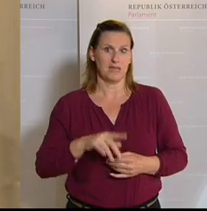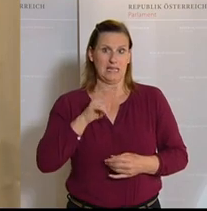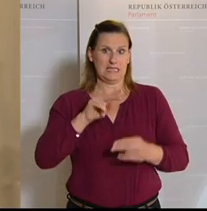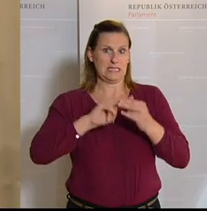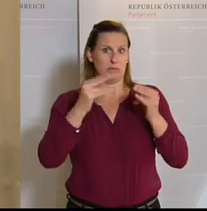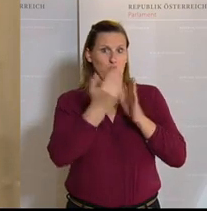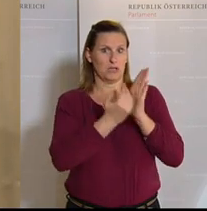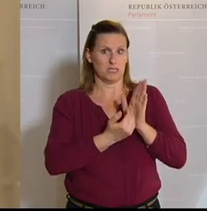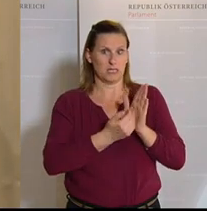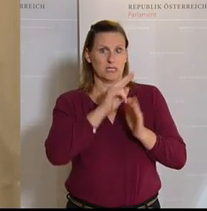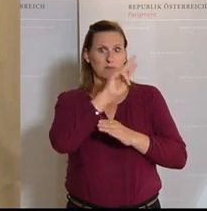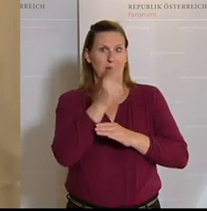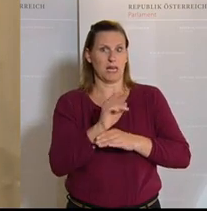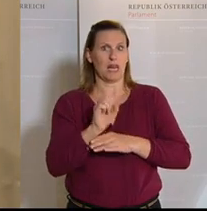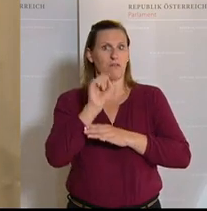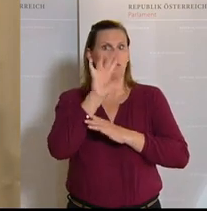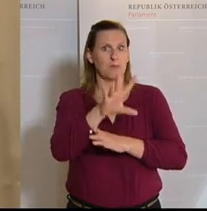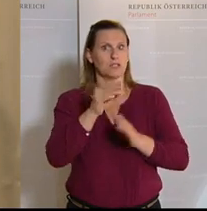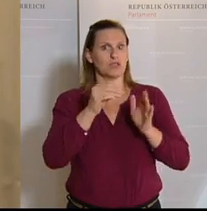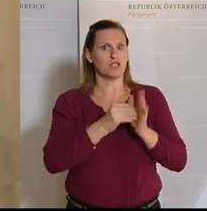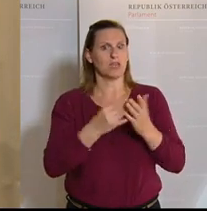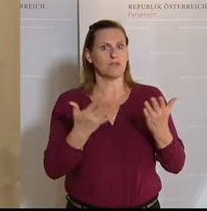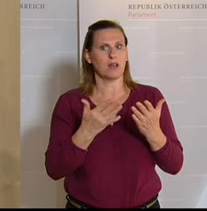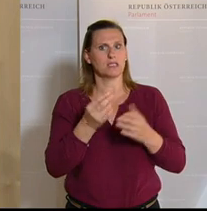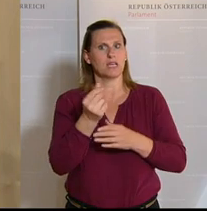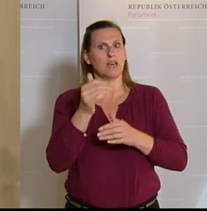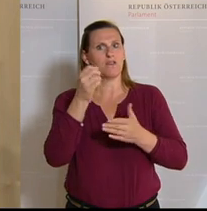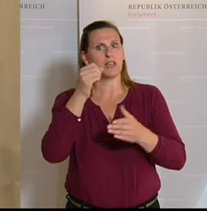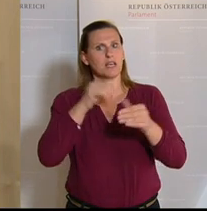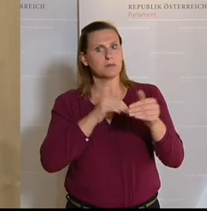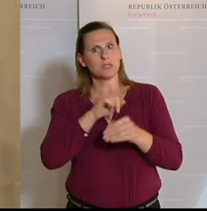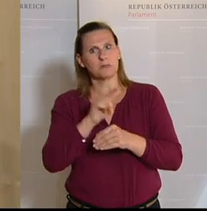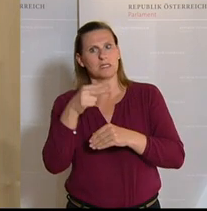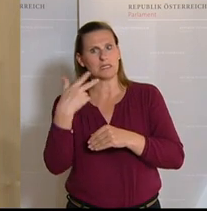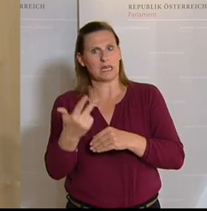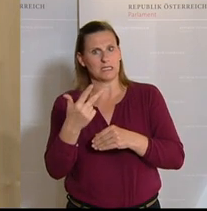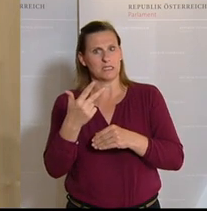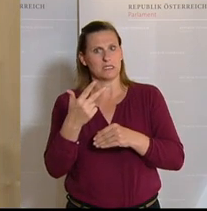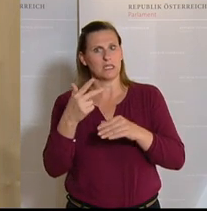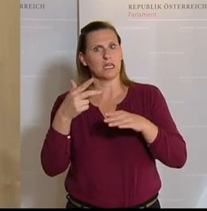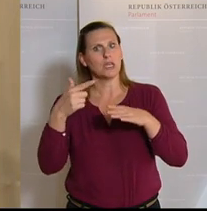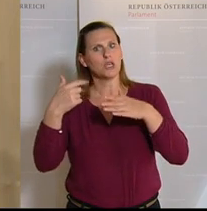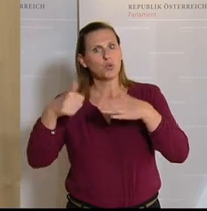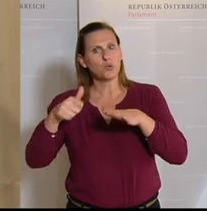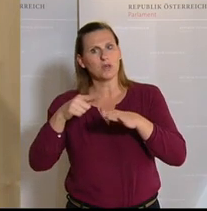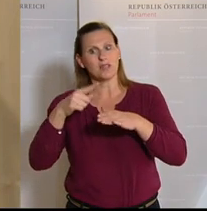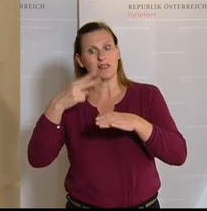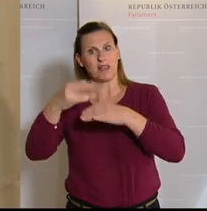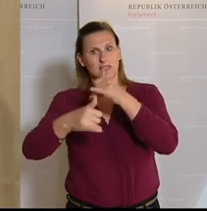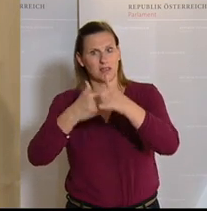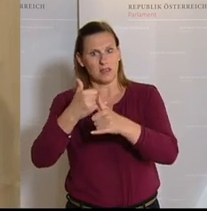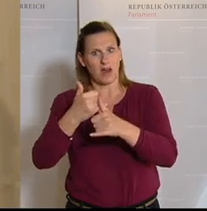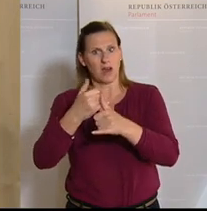Bundesgesetzes sieht vor, dass der Finanzminister bis zum 30.06. des Folgejahres einen Jahresbericht über die